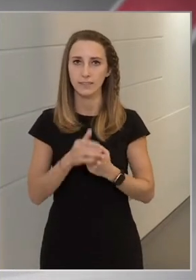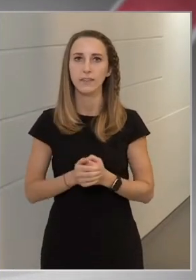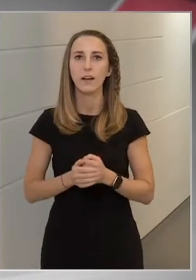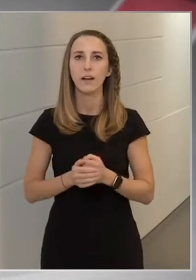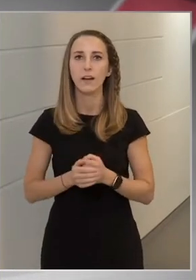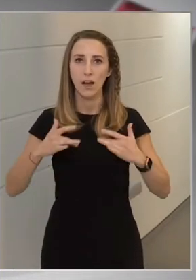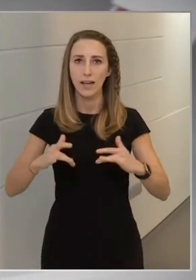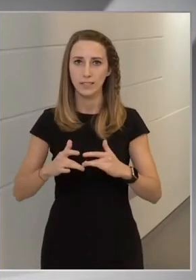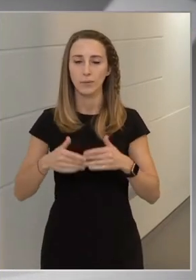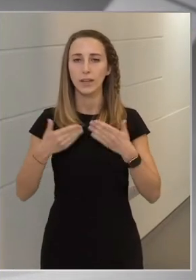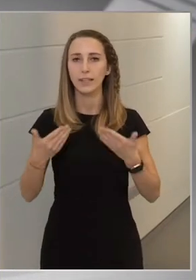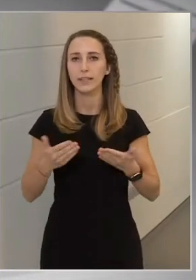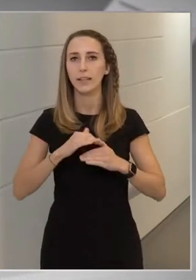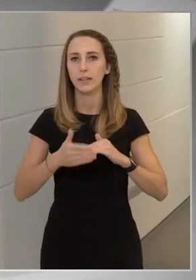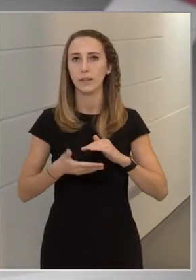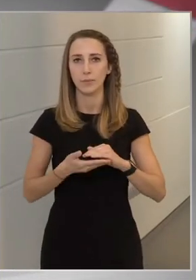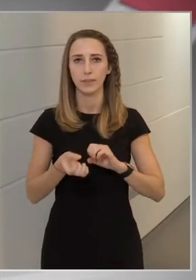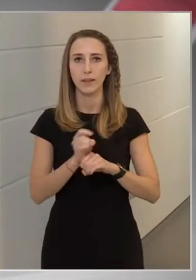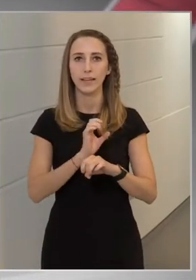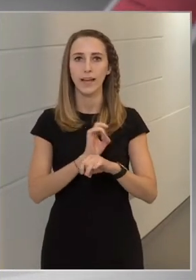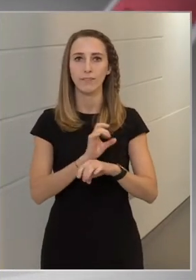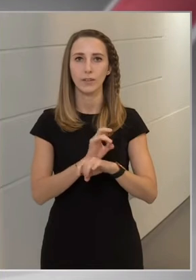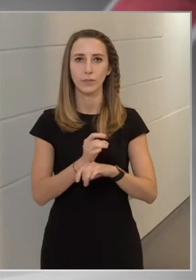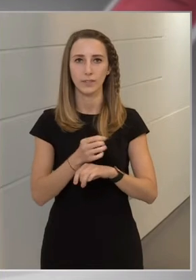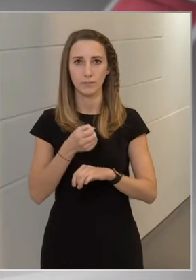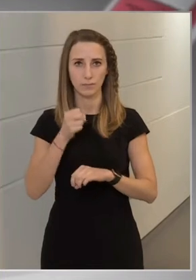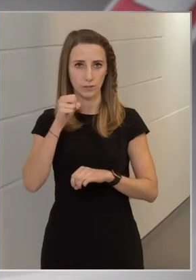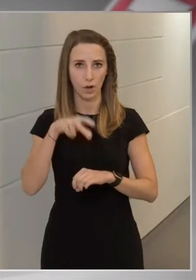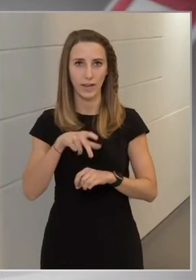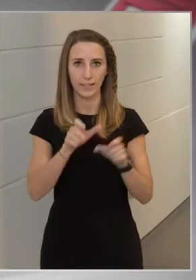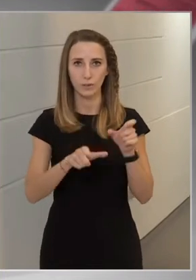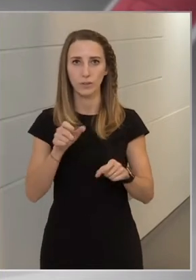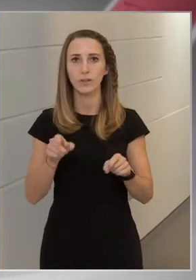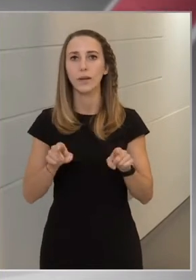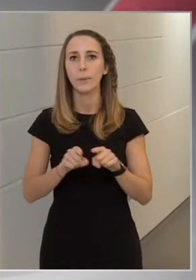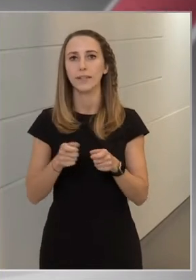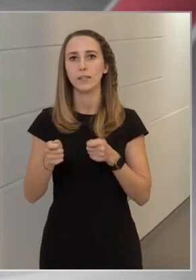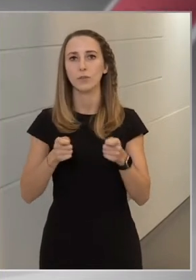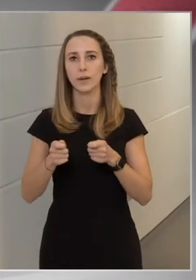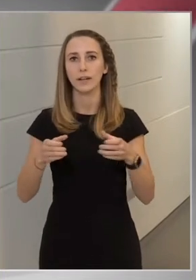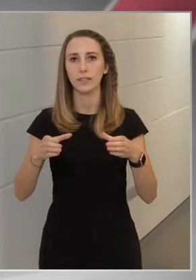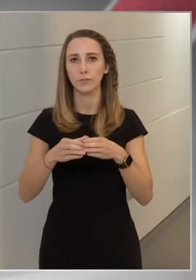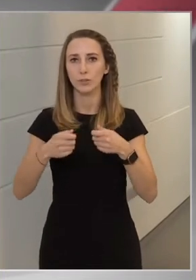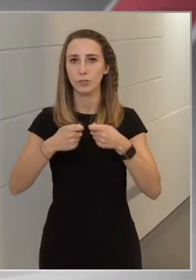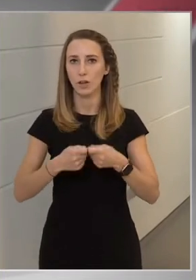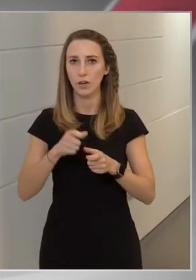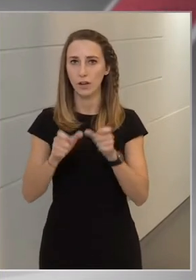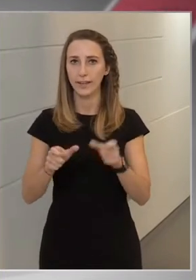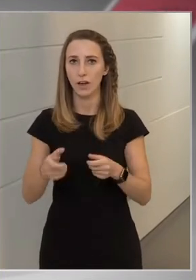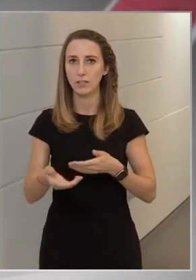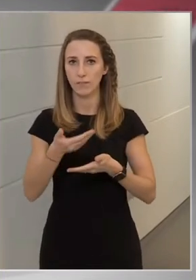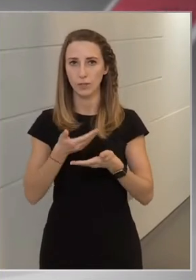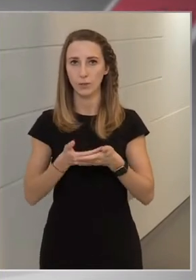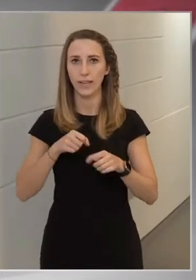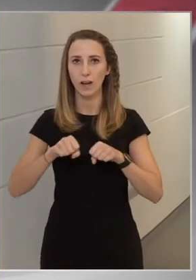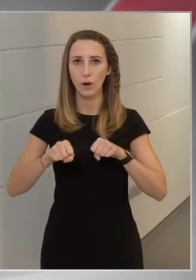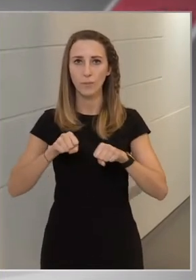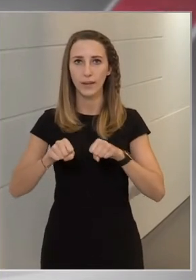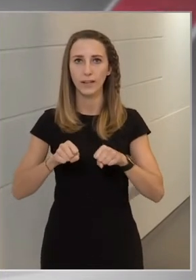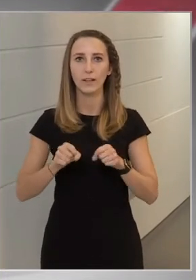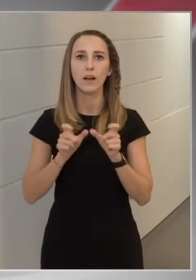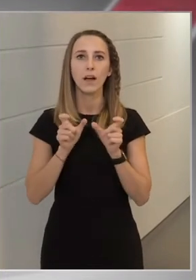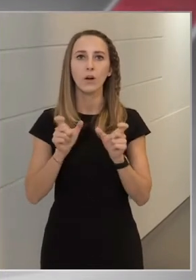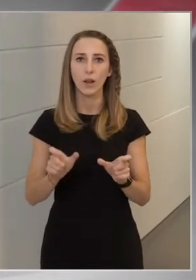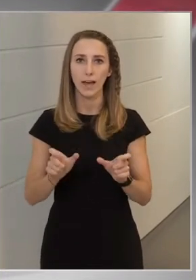helyzetben mind a járványügyi szakértők, mind pedig az operatív törzs tagjai azt javasolták a kormánynak, hogy a